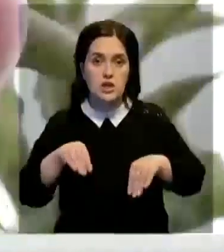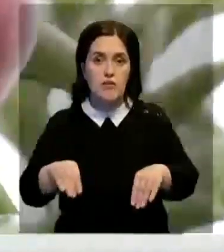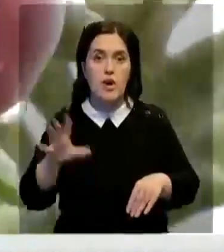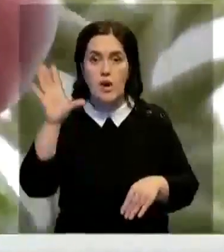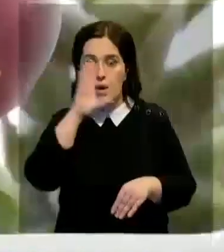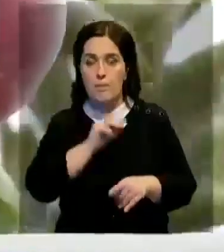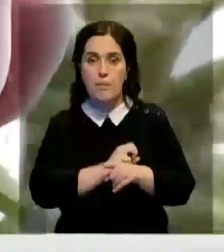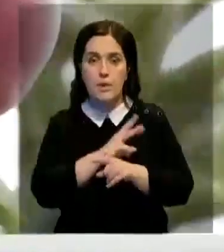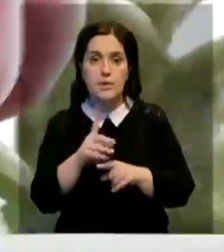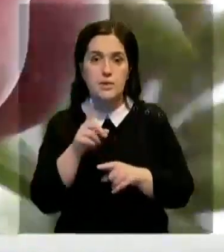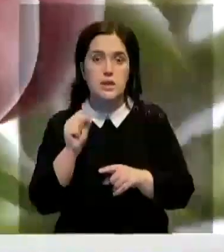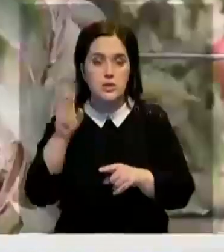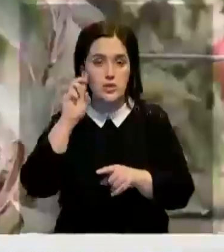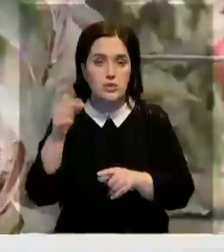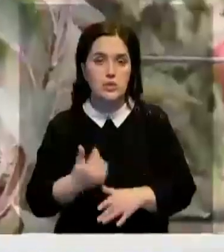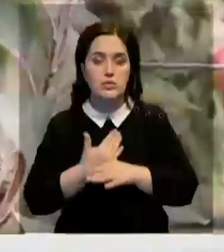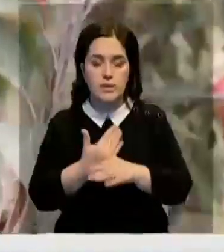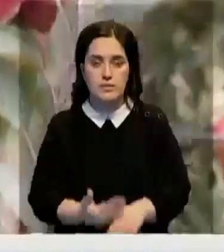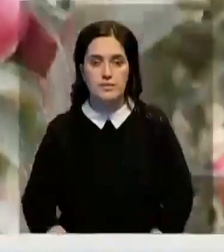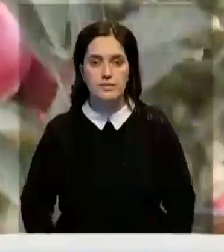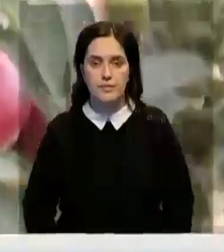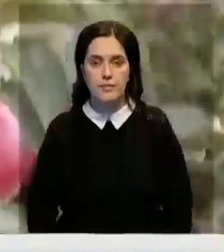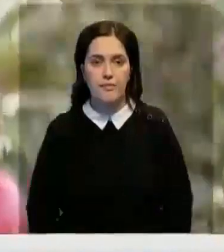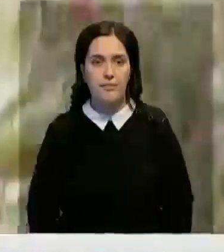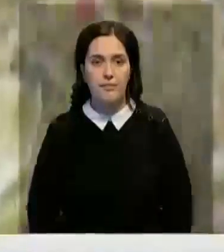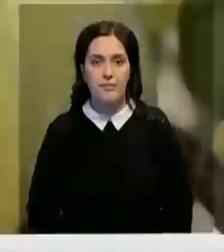саженцев садоводы смогут покрыть за счет госсубсидий.